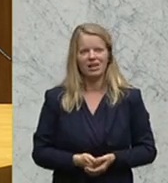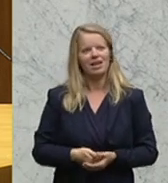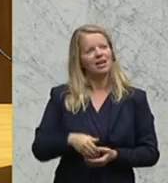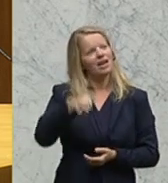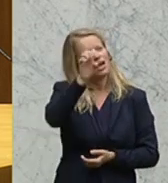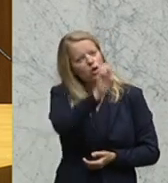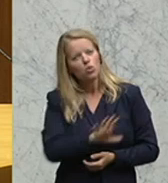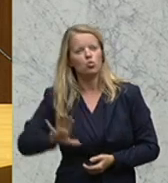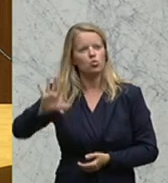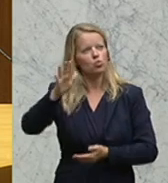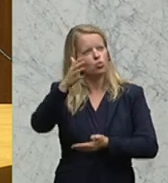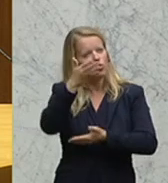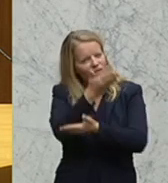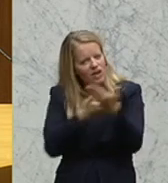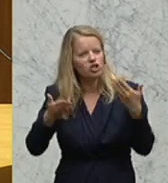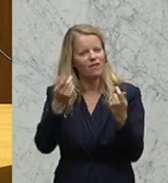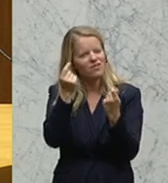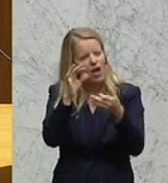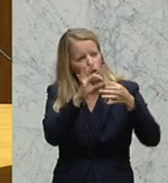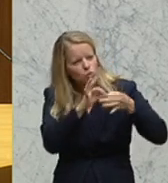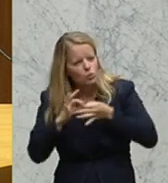europäischen Wirtschafts und Währungsunion gibt.